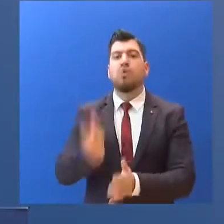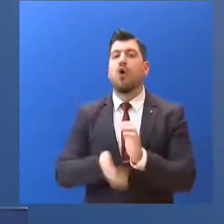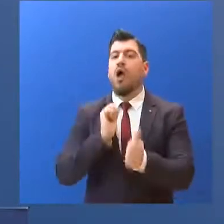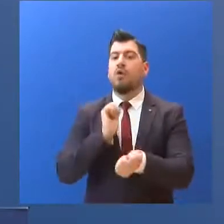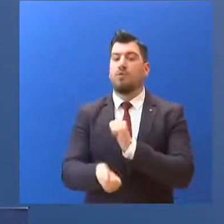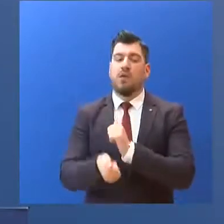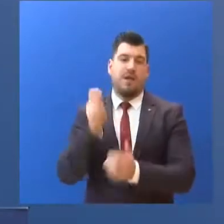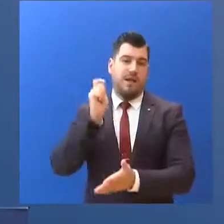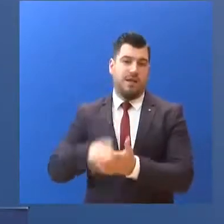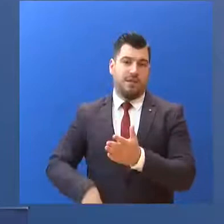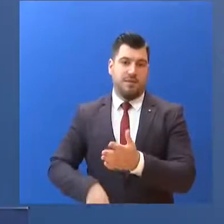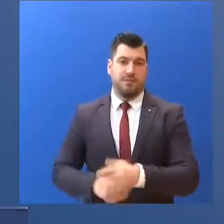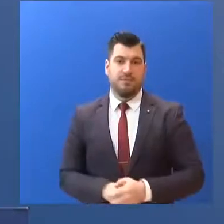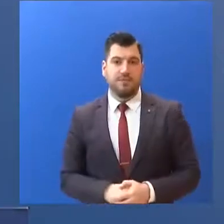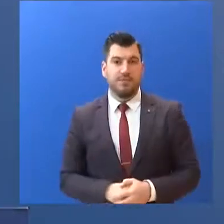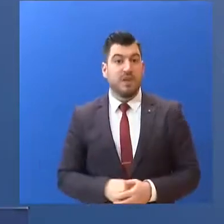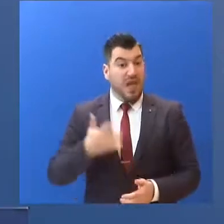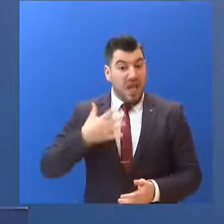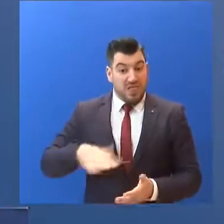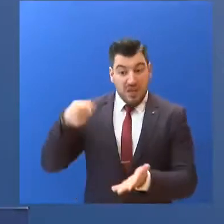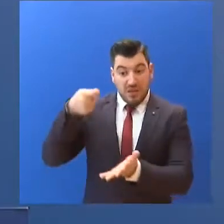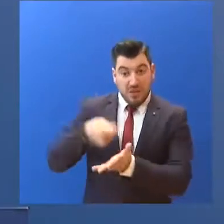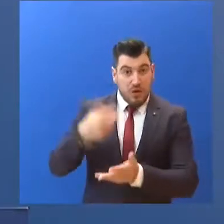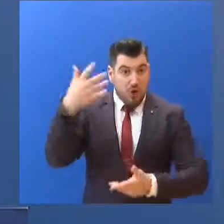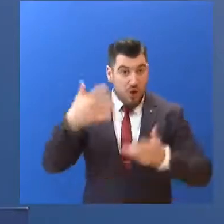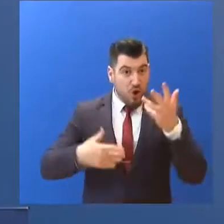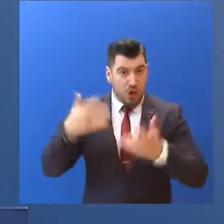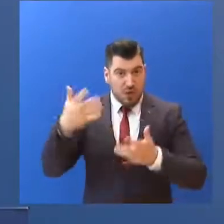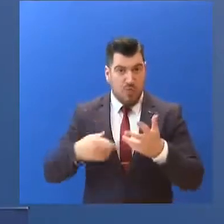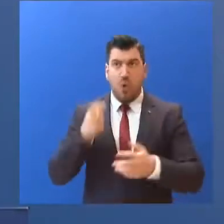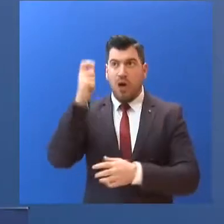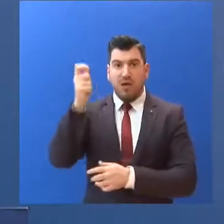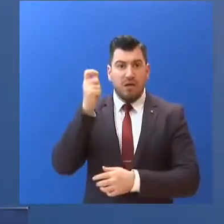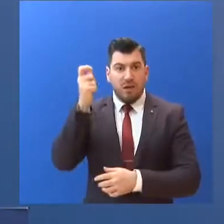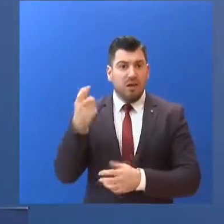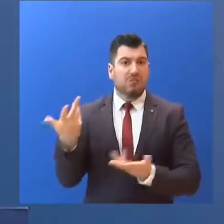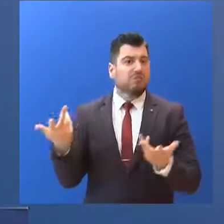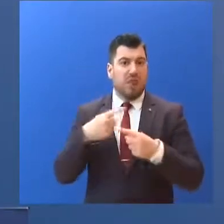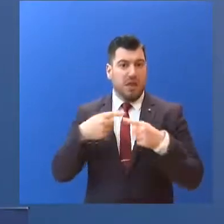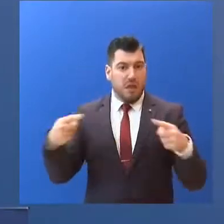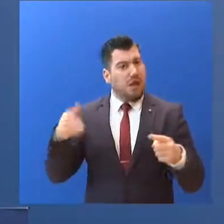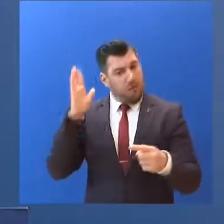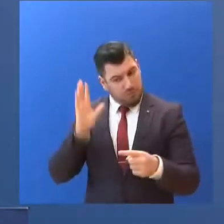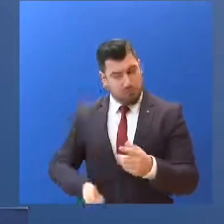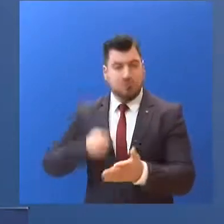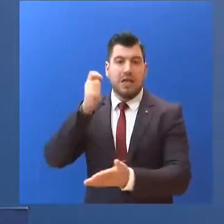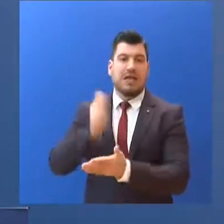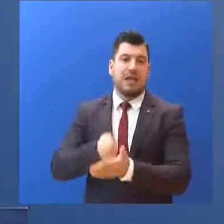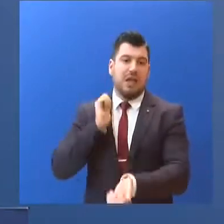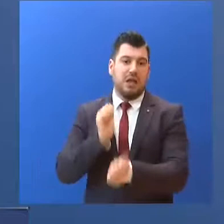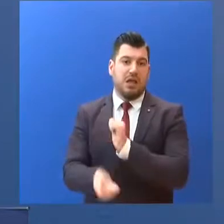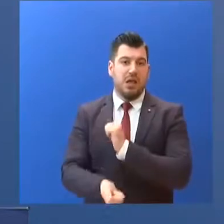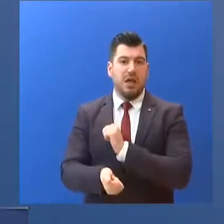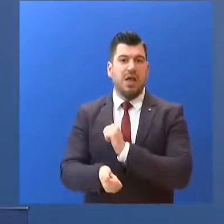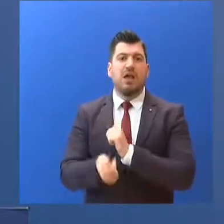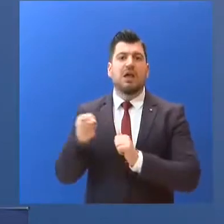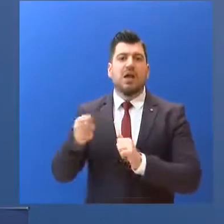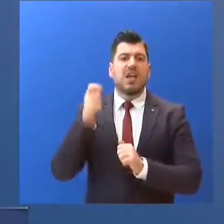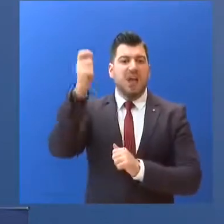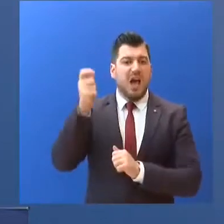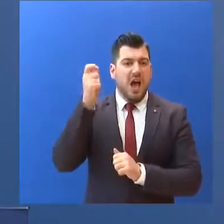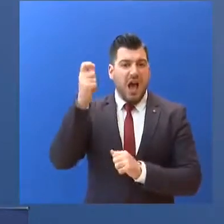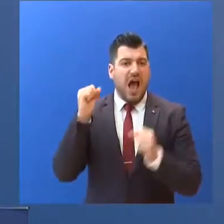κάρτα του. Να πληρώσει τις φορολογικές του υποχρεώσεις. Έχει την κάρτα του. Να πληρώσει τις ασφαλιστικές του εισφορές...